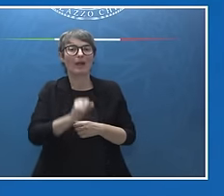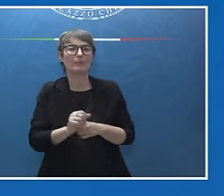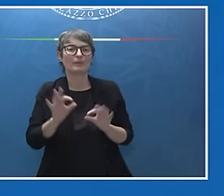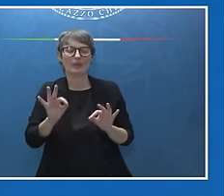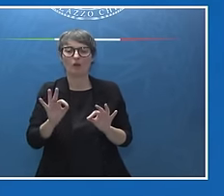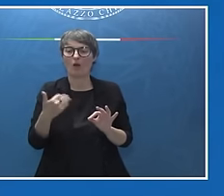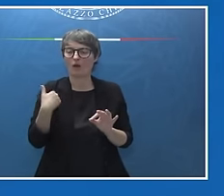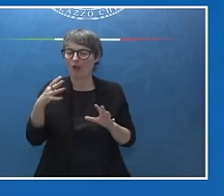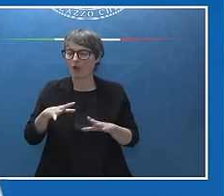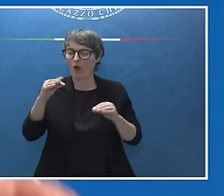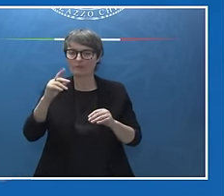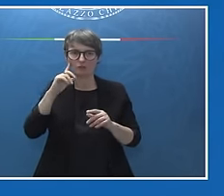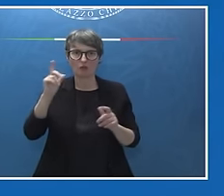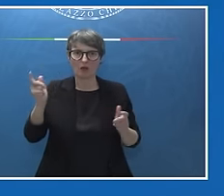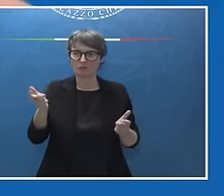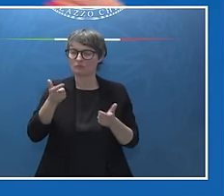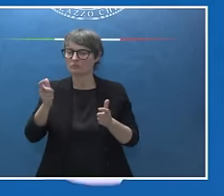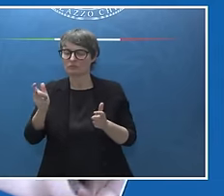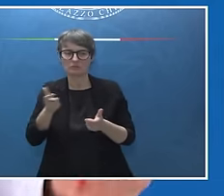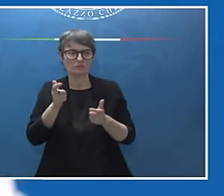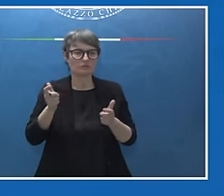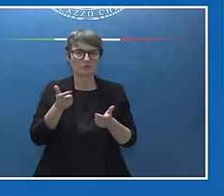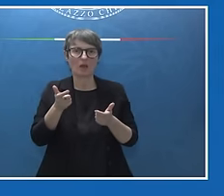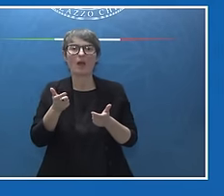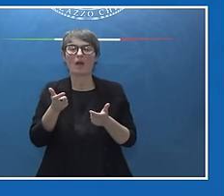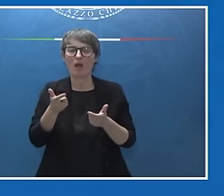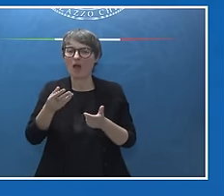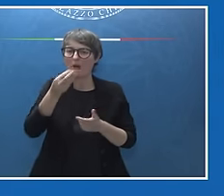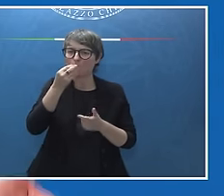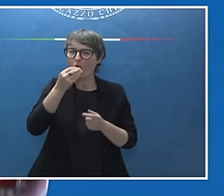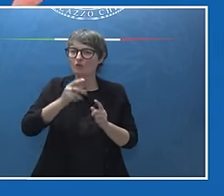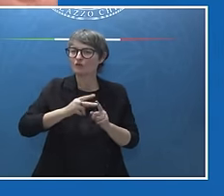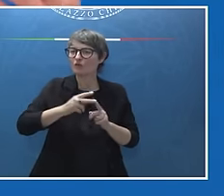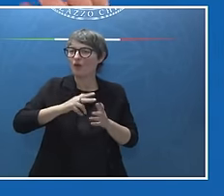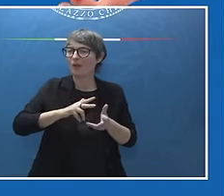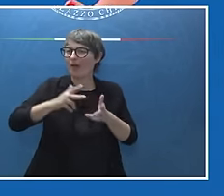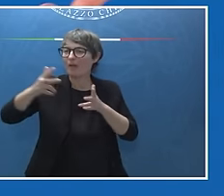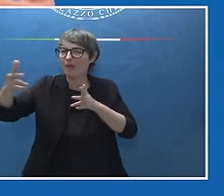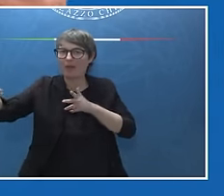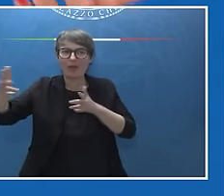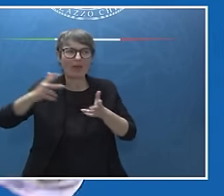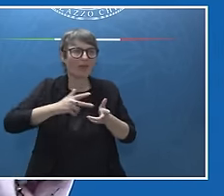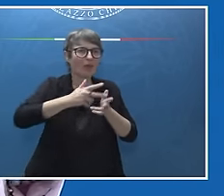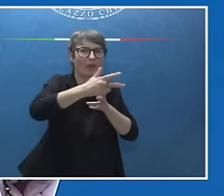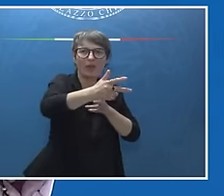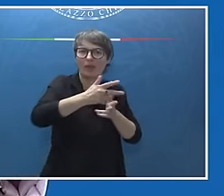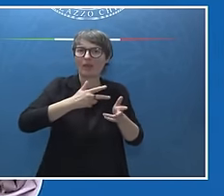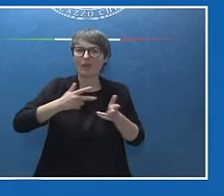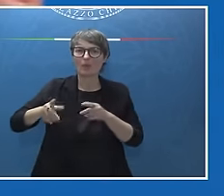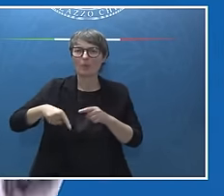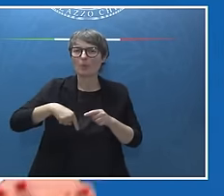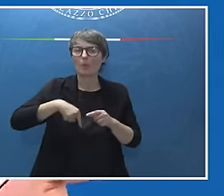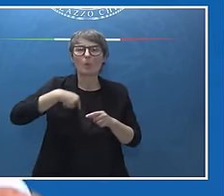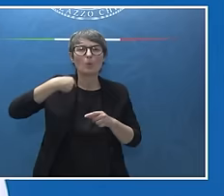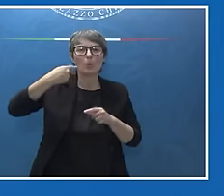gli shock, il fatto di aver allungato così tanto le nostre catene di approvvigionamento e di aver